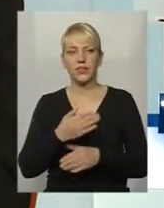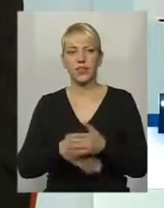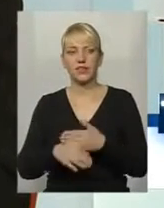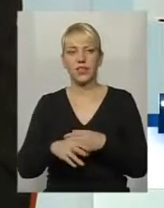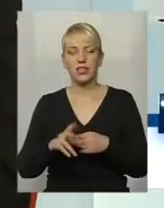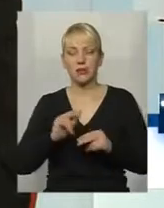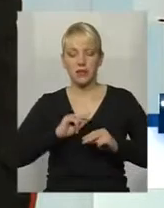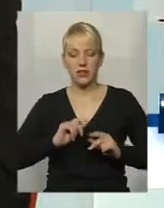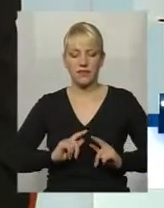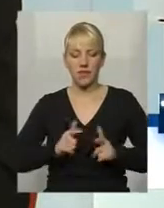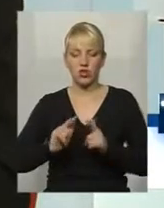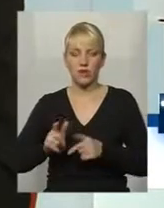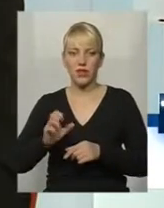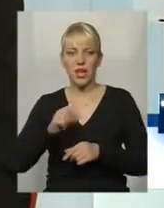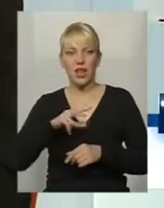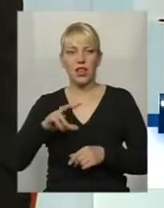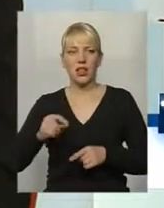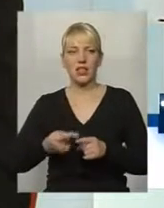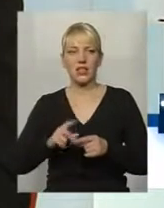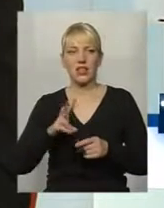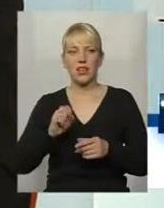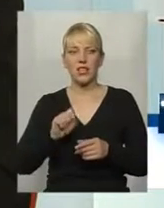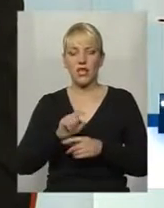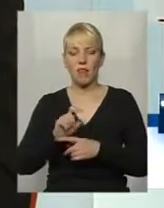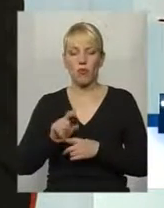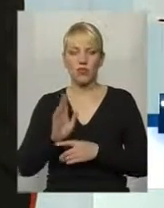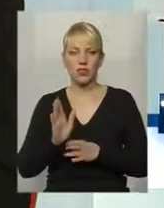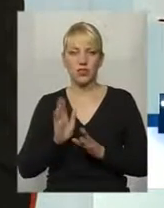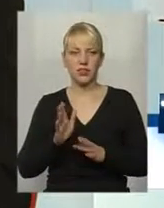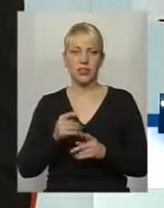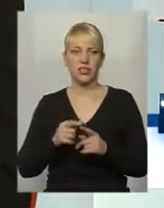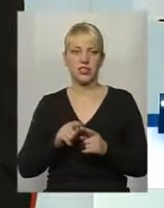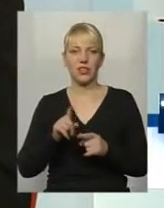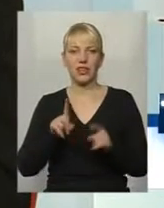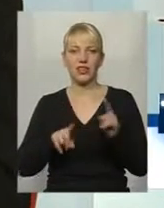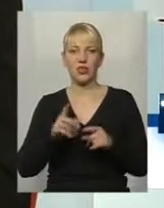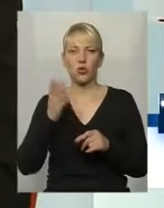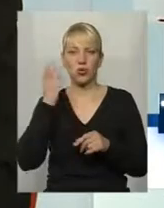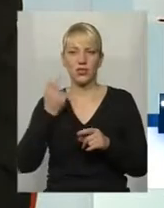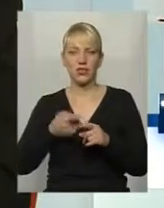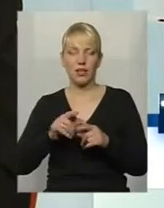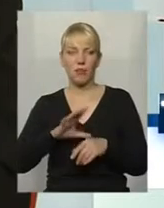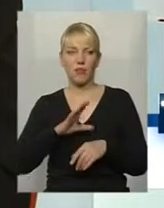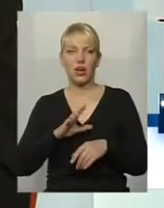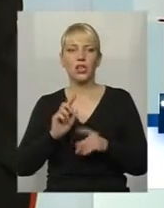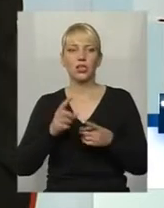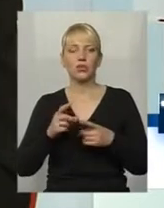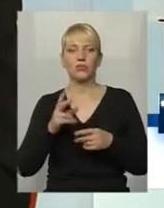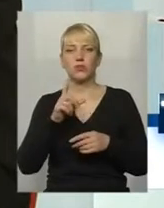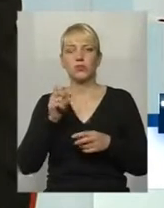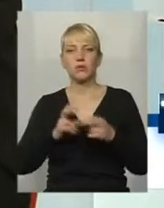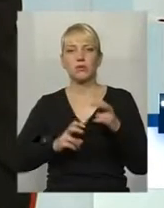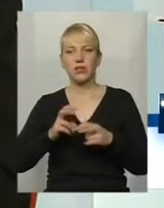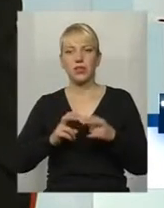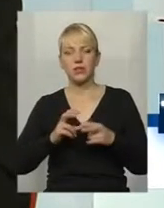працевлаштовані. Але воно тільки на замовлення дуже рідко, коли це буває. Тому з підприємствами